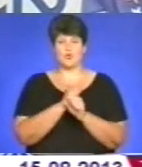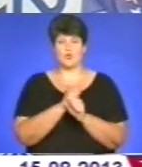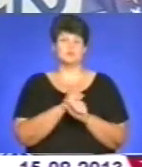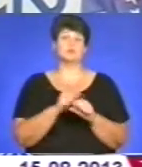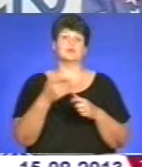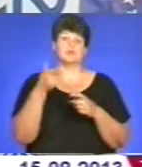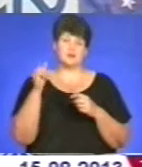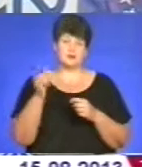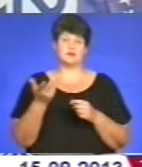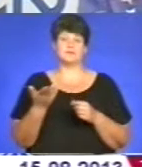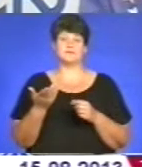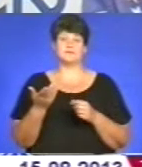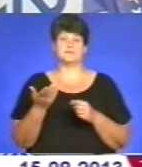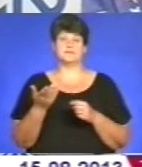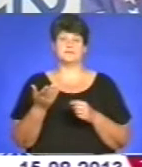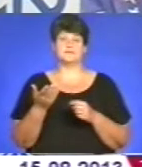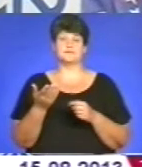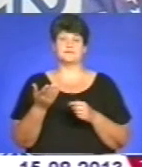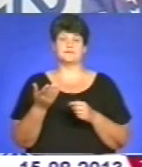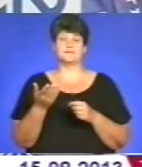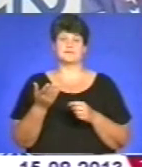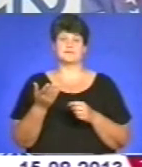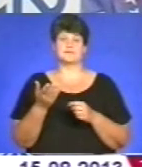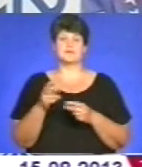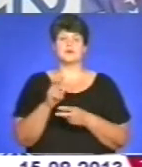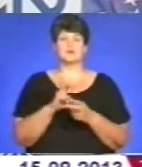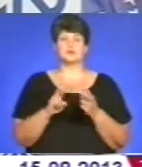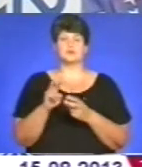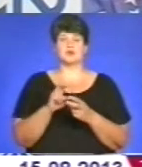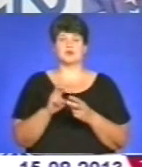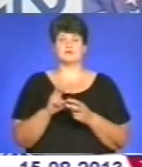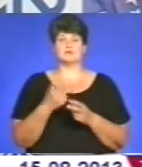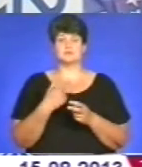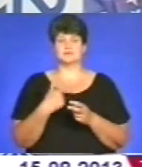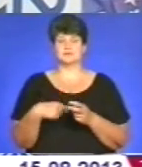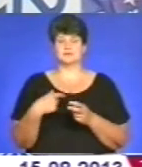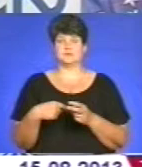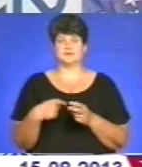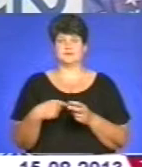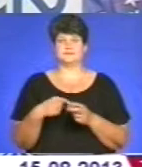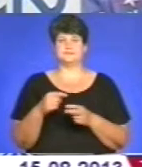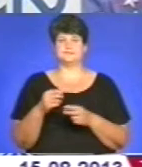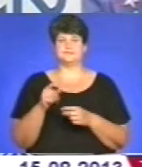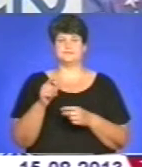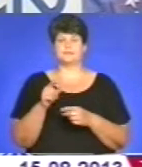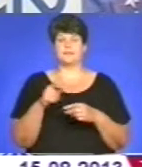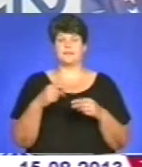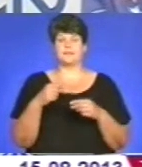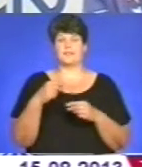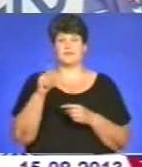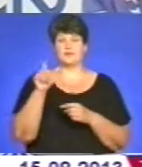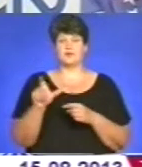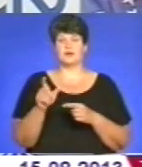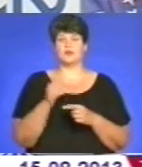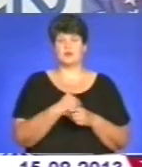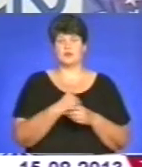таким чином він шукав потенційних жертв торгівлю людьми. Ну,